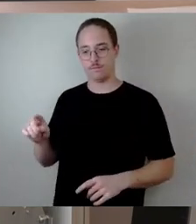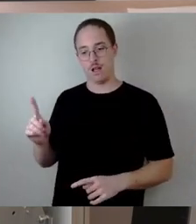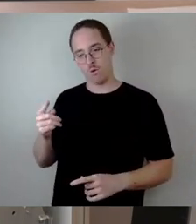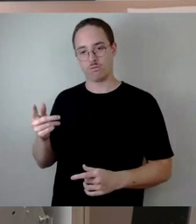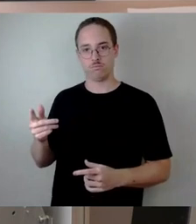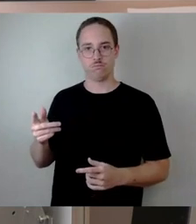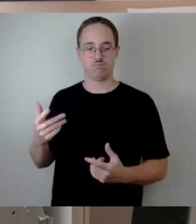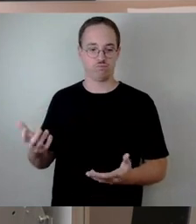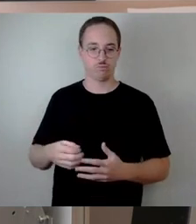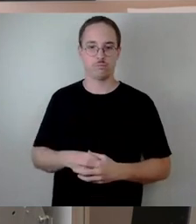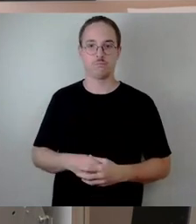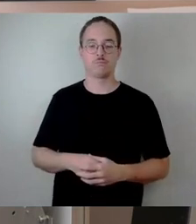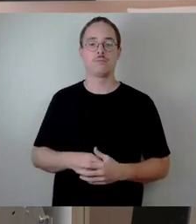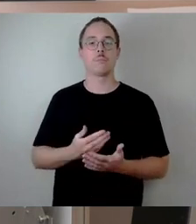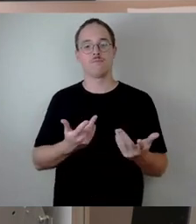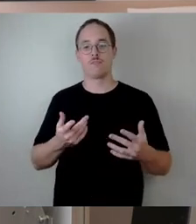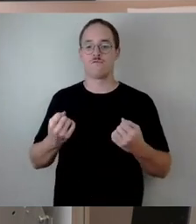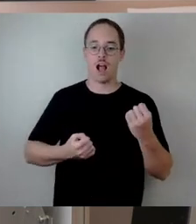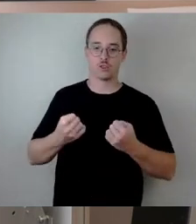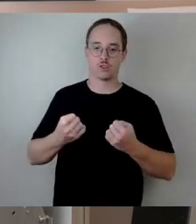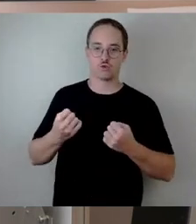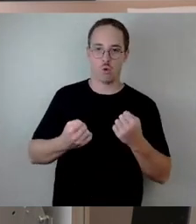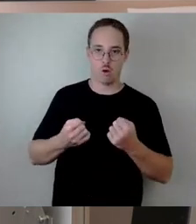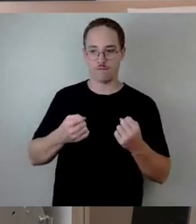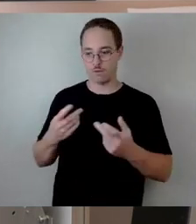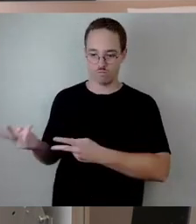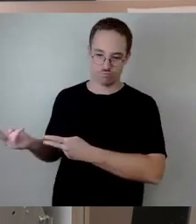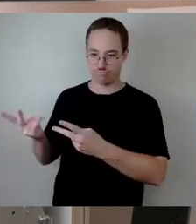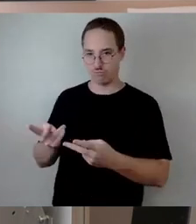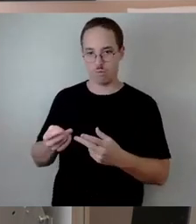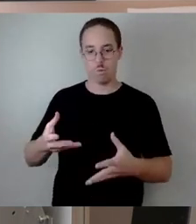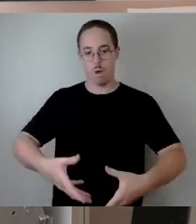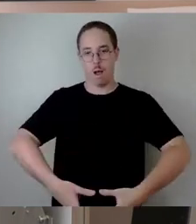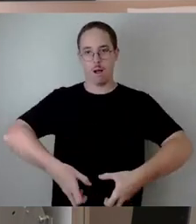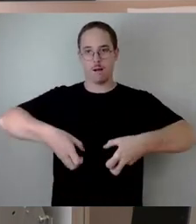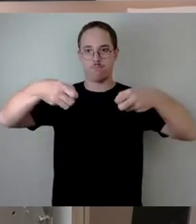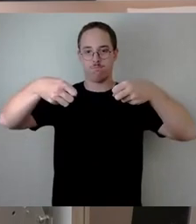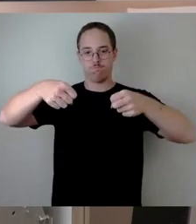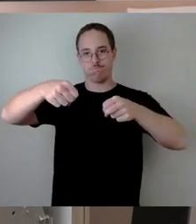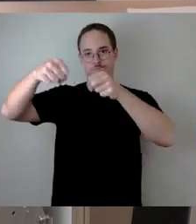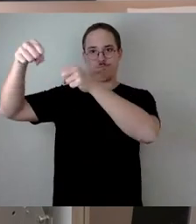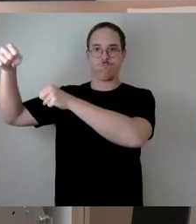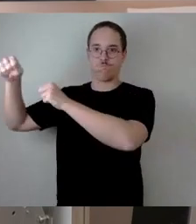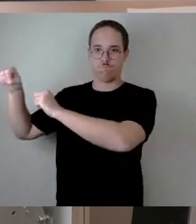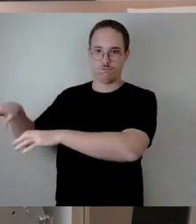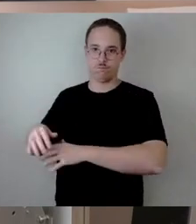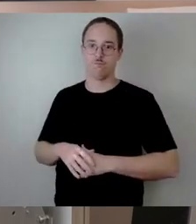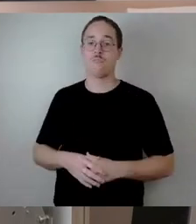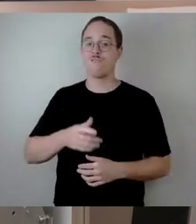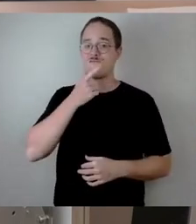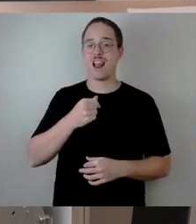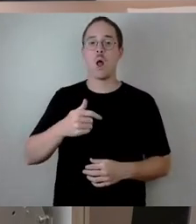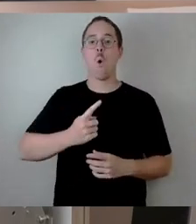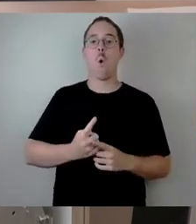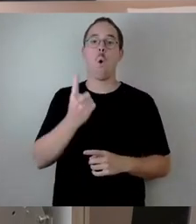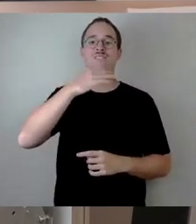rausgeholt und das werden wir dann auch vorbereiten. Wir wollen vor dem Hochwasser mit den Teilen, die noch in